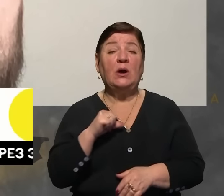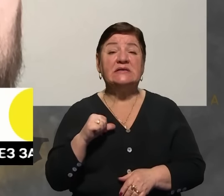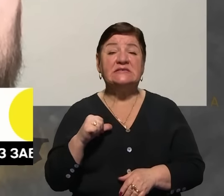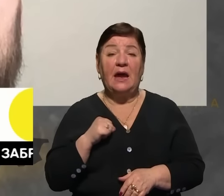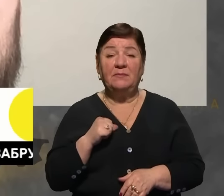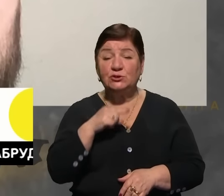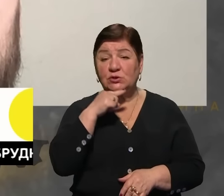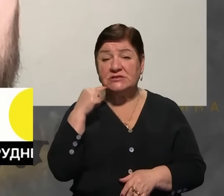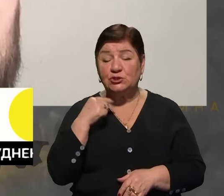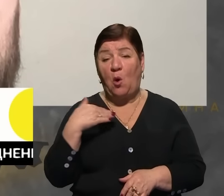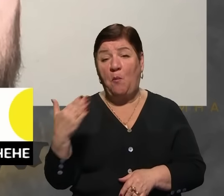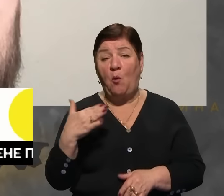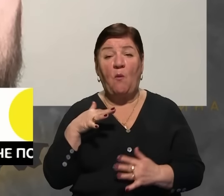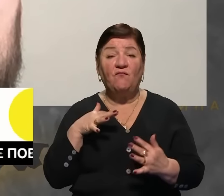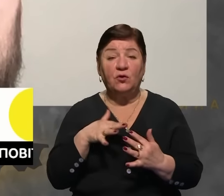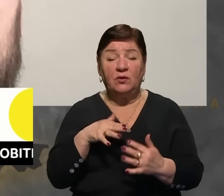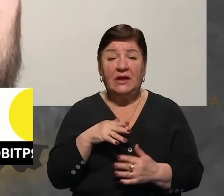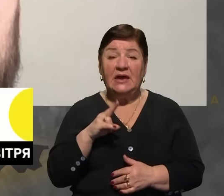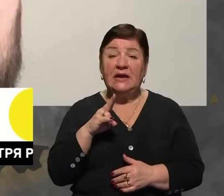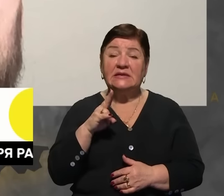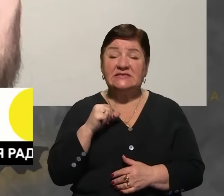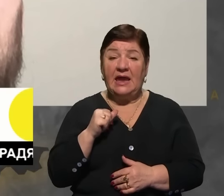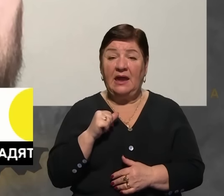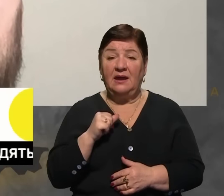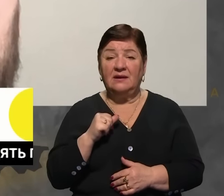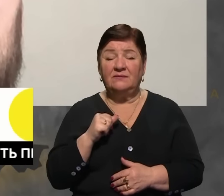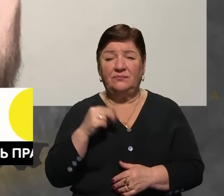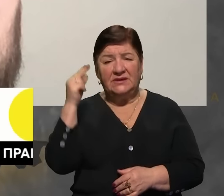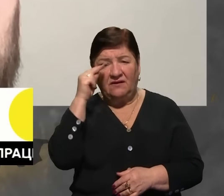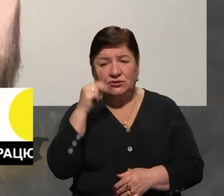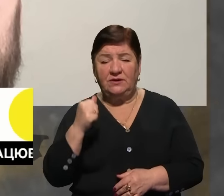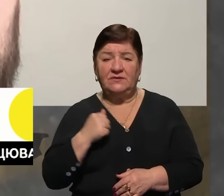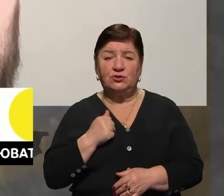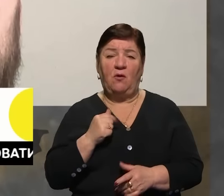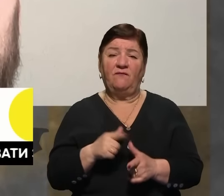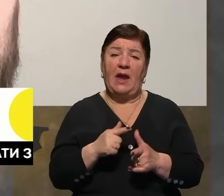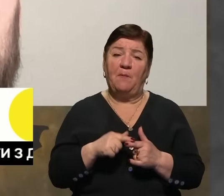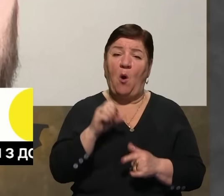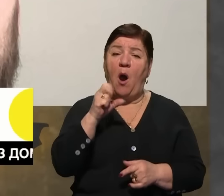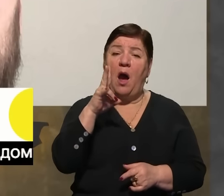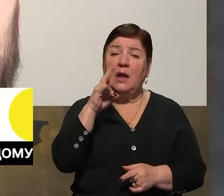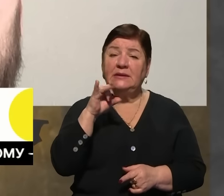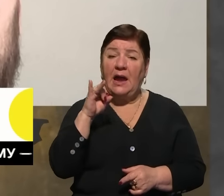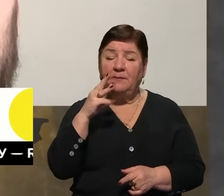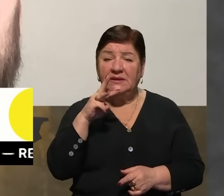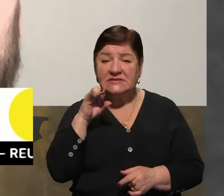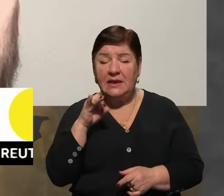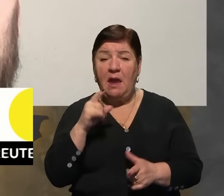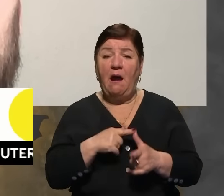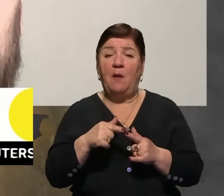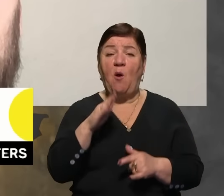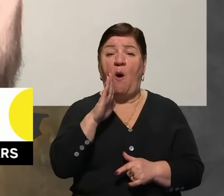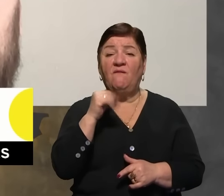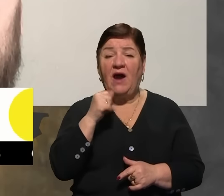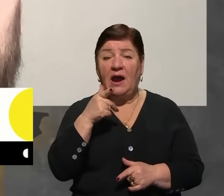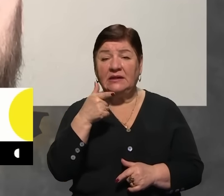із російського боку воює? Це найманці, це навчені військові, чи це, можливо, там, вагнерівці колишні, чи